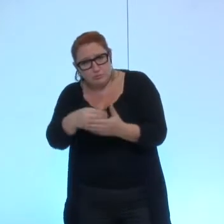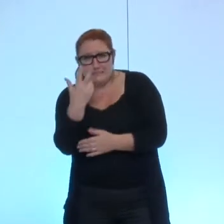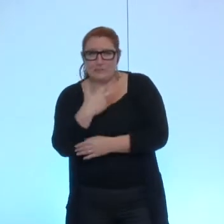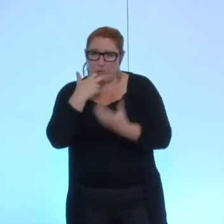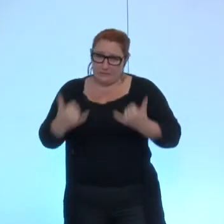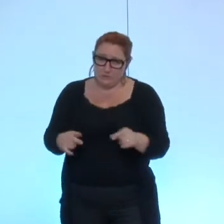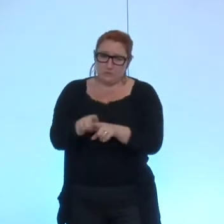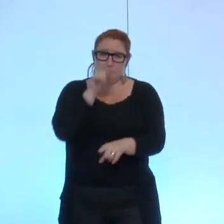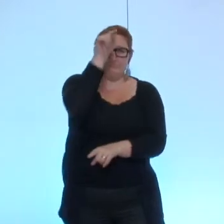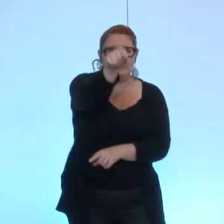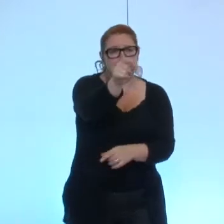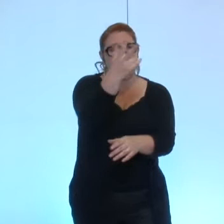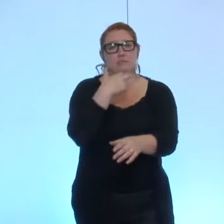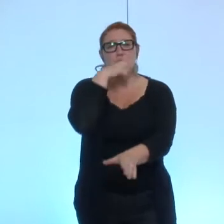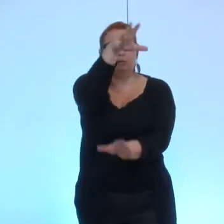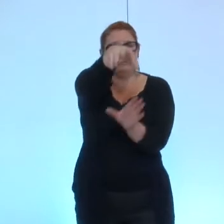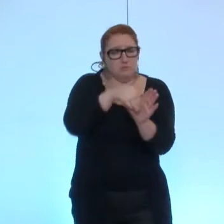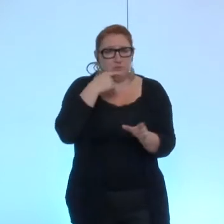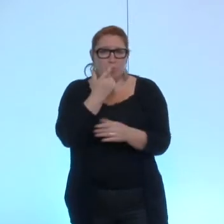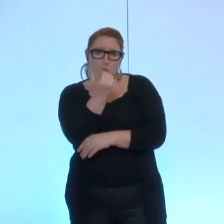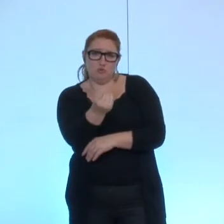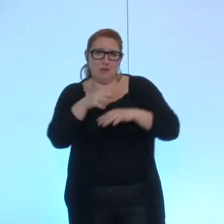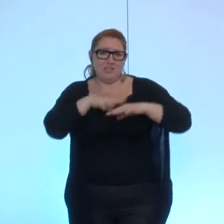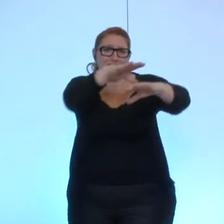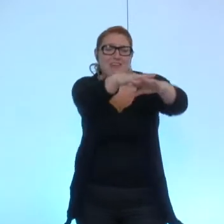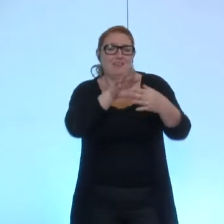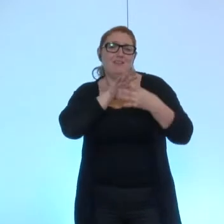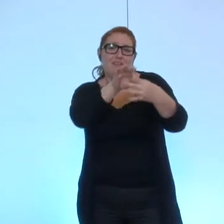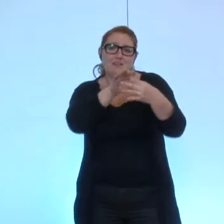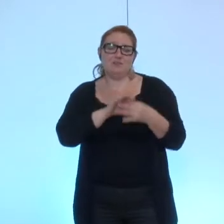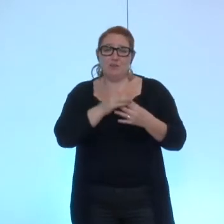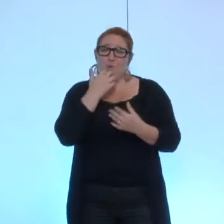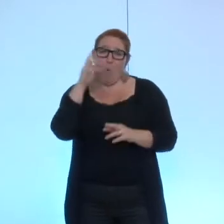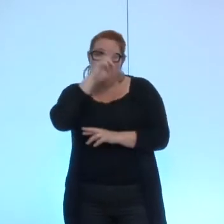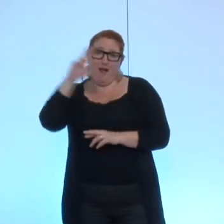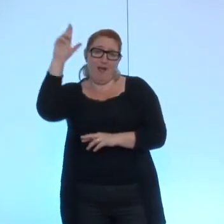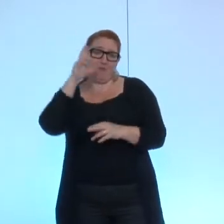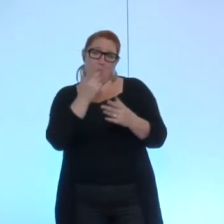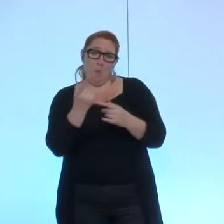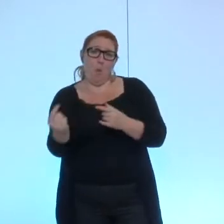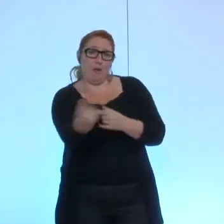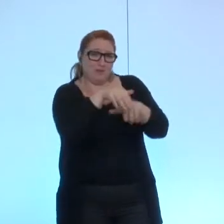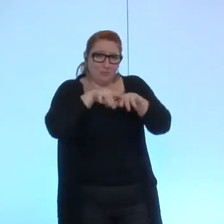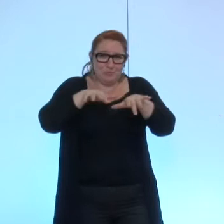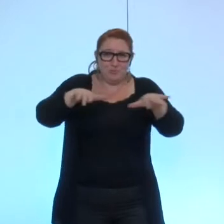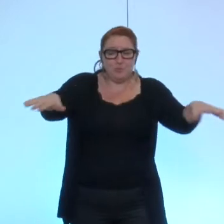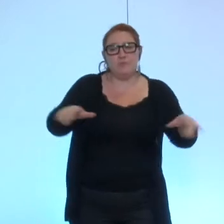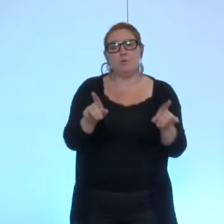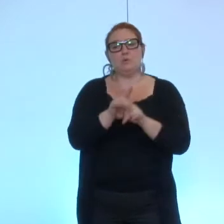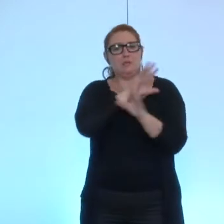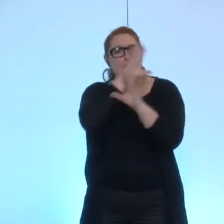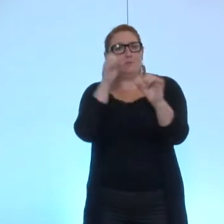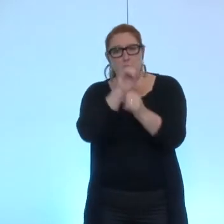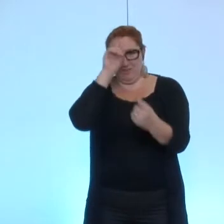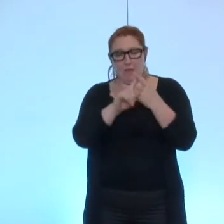-bas donc dans des jumelages dans de quartier à quartier c'est le type de coopération qu'on souhaiterait développer et puis un petit mot quand même sur